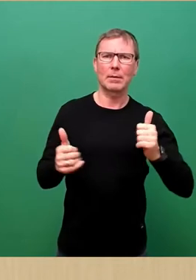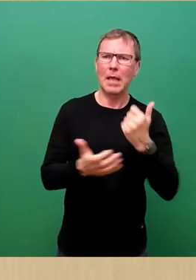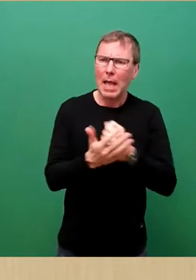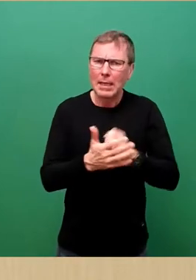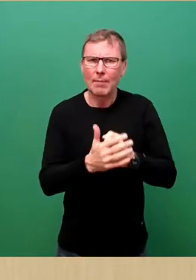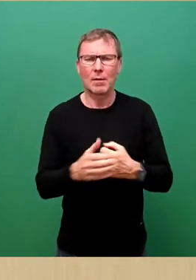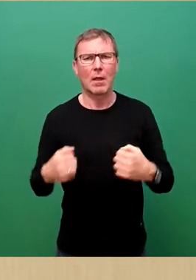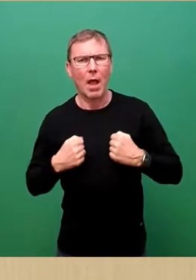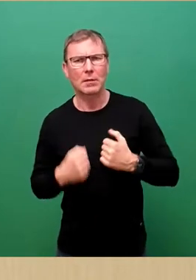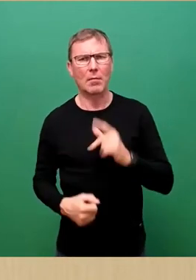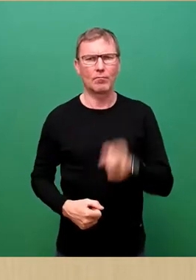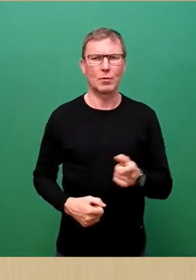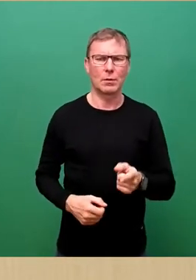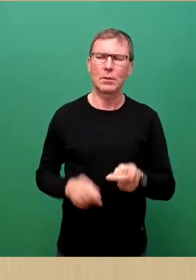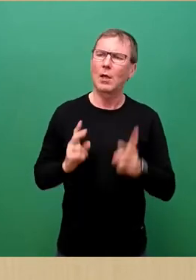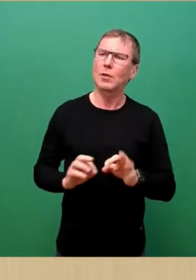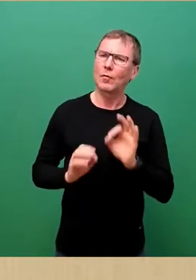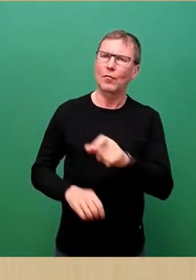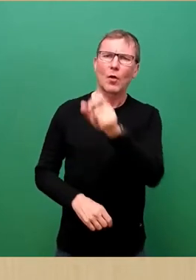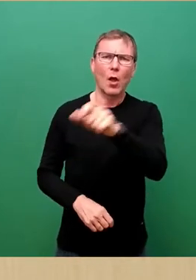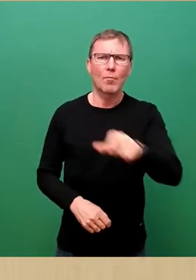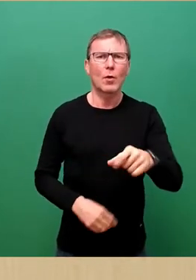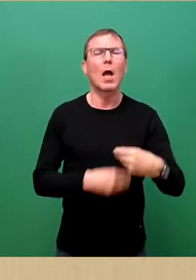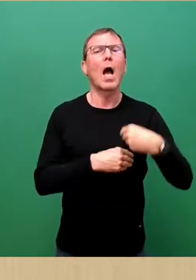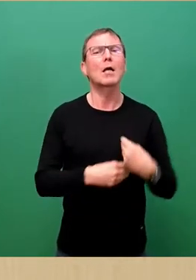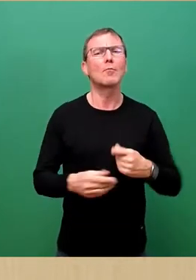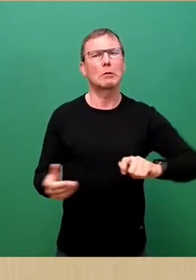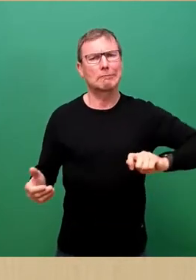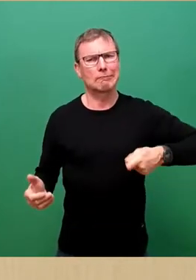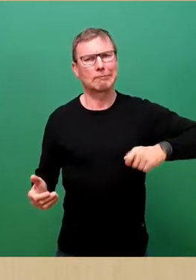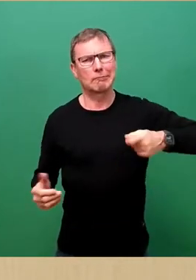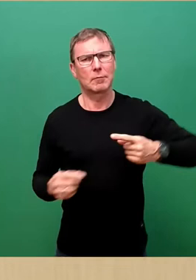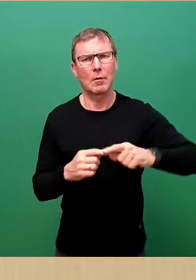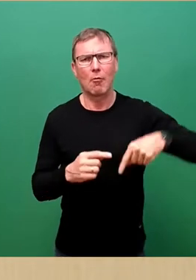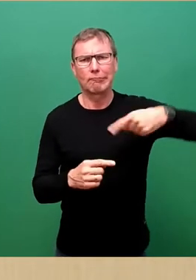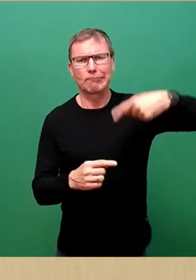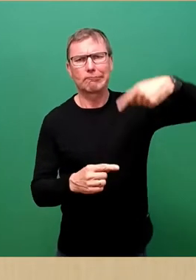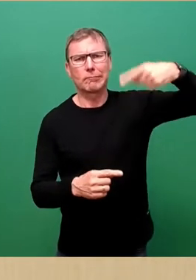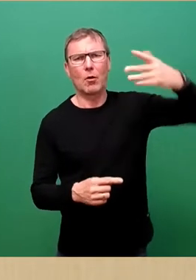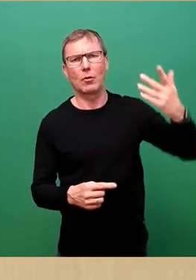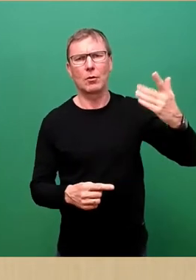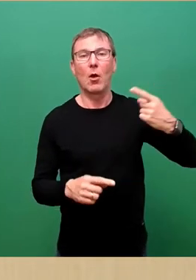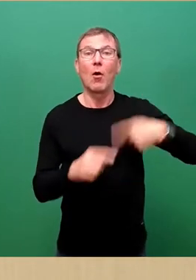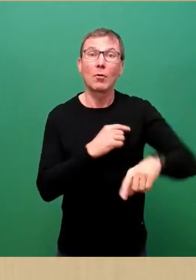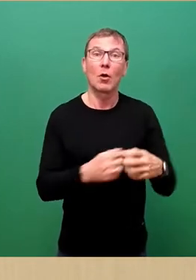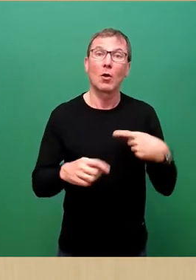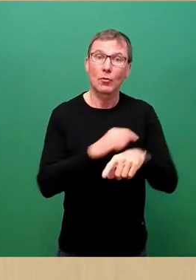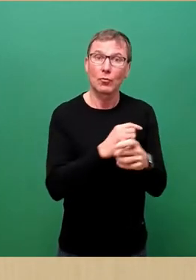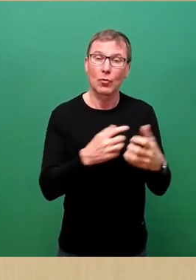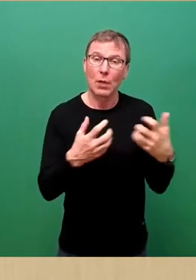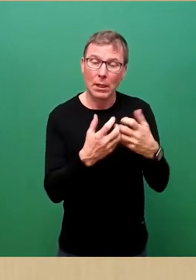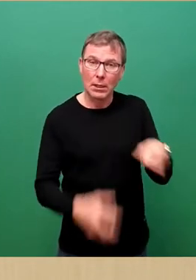die Stadt für ihre Bürger die Gebührenschrauben immer fester anzieht und nun durch die Ereignisse im Osten